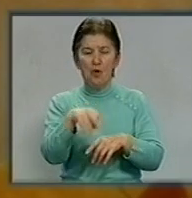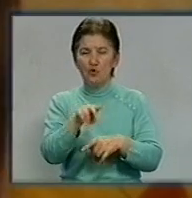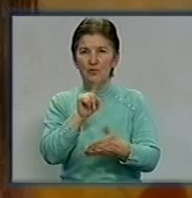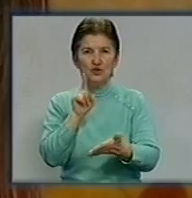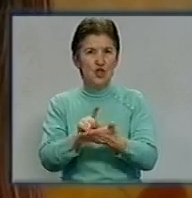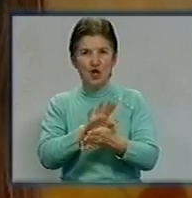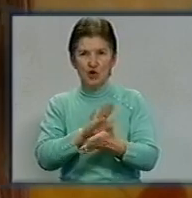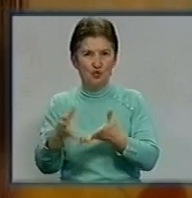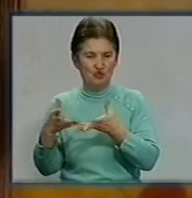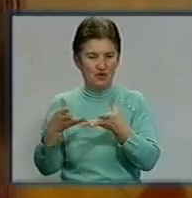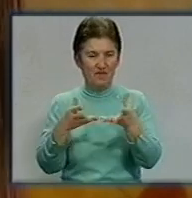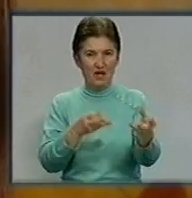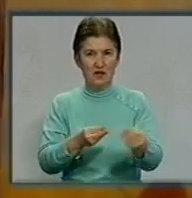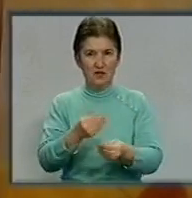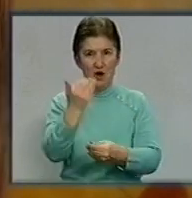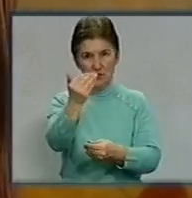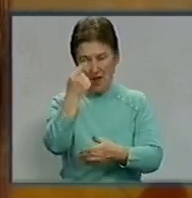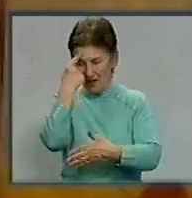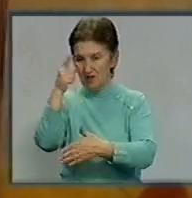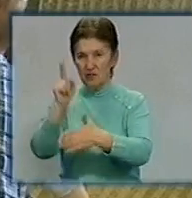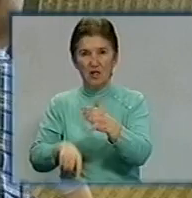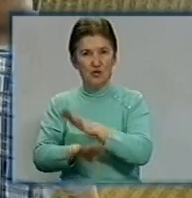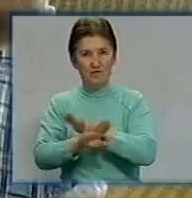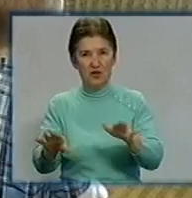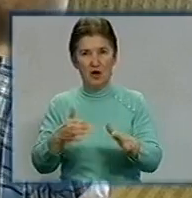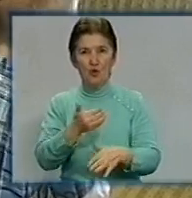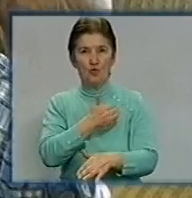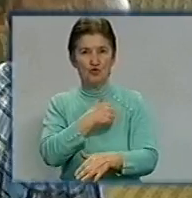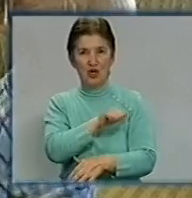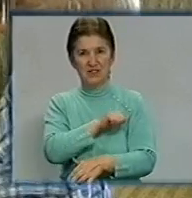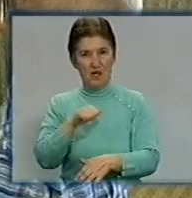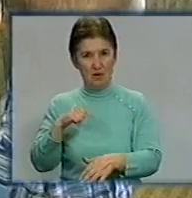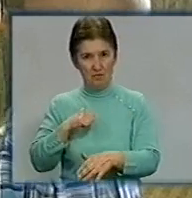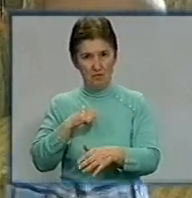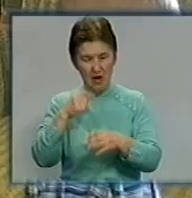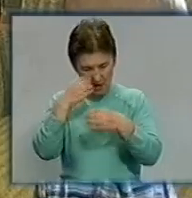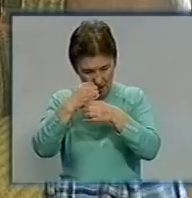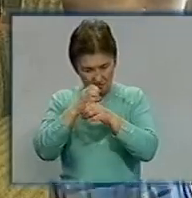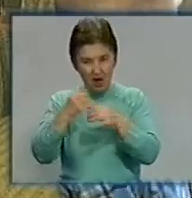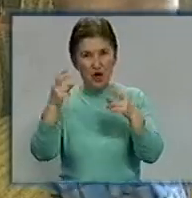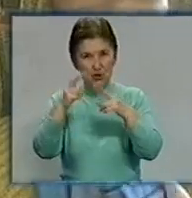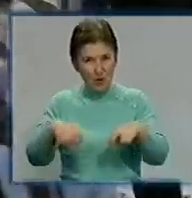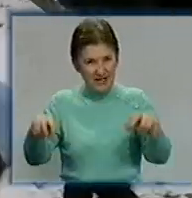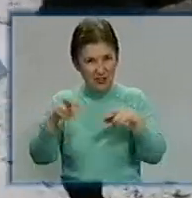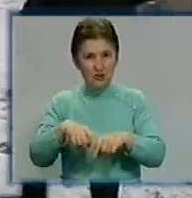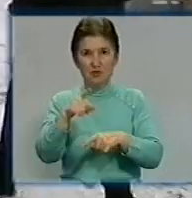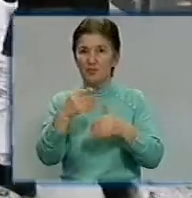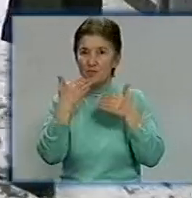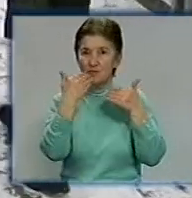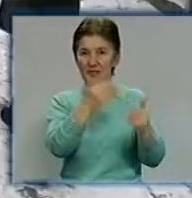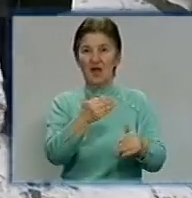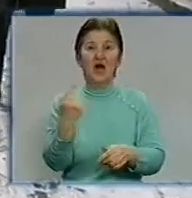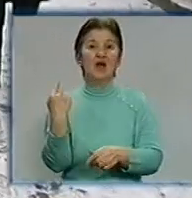Експертизі виробника Ольга не довіряє і хоче сама зробити незалежне лабораторне дослідження. Спочатку звертається у Кіровоград Стандарт